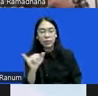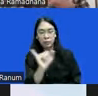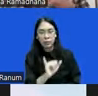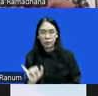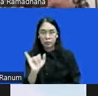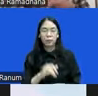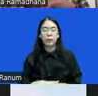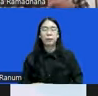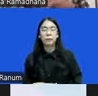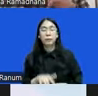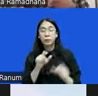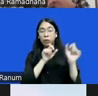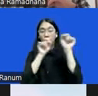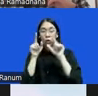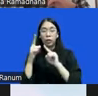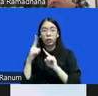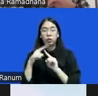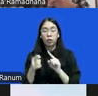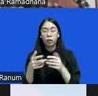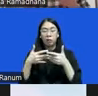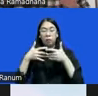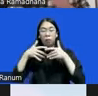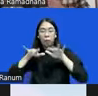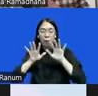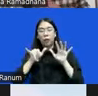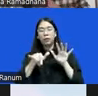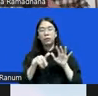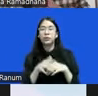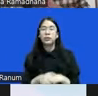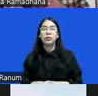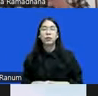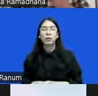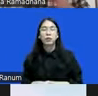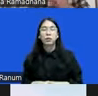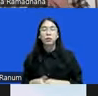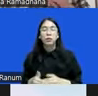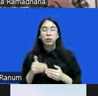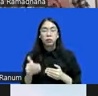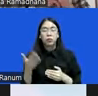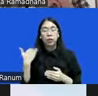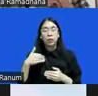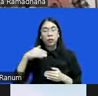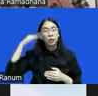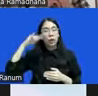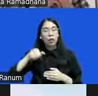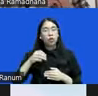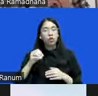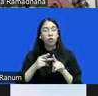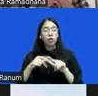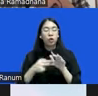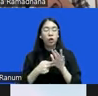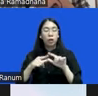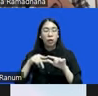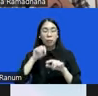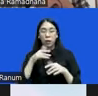Itu dalam konteks tugas yang kebablasan mereka. Lalu ini terkait dengan apa yang Mbak Joanna sampaikan tadi. Soal